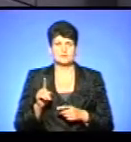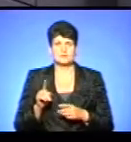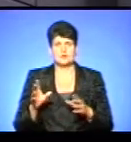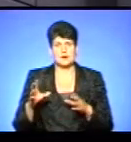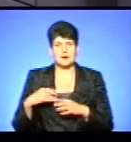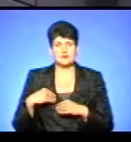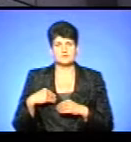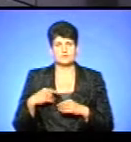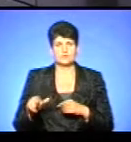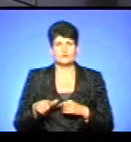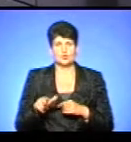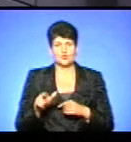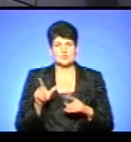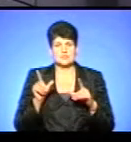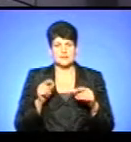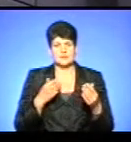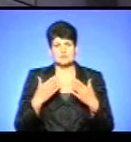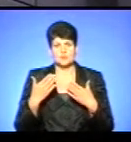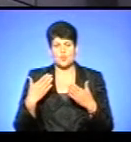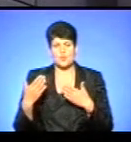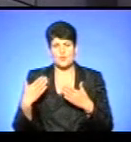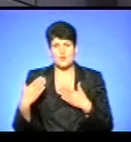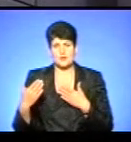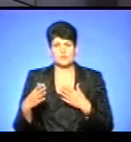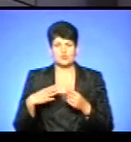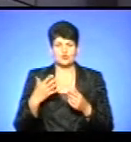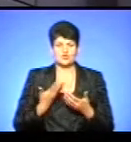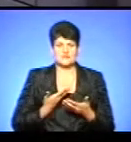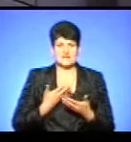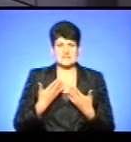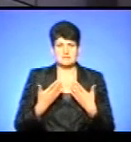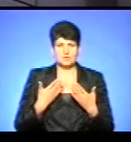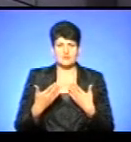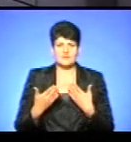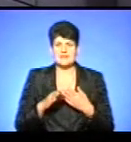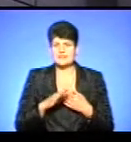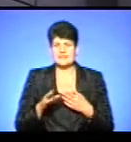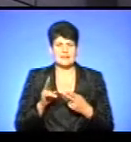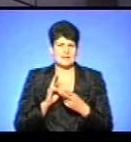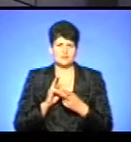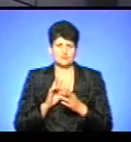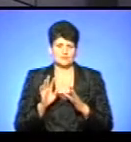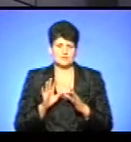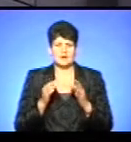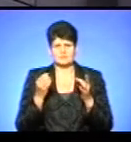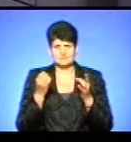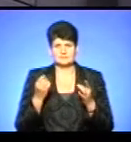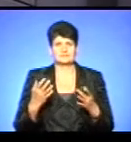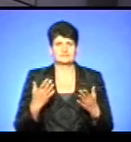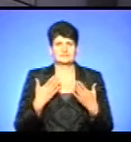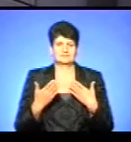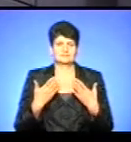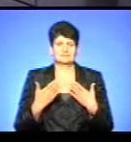Ми там в дорозі їхали, між собою спілкувалися. було таке спілкування не на зустріч, а вже в такому процесі